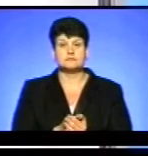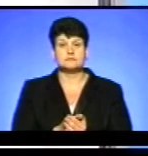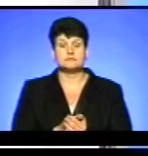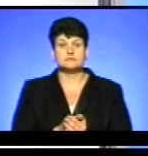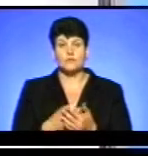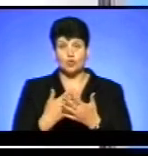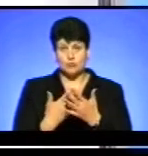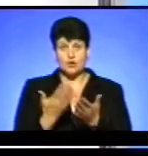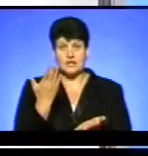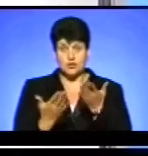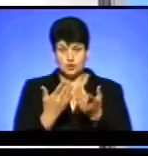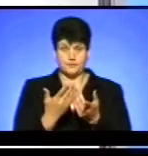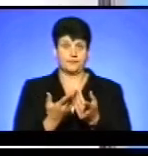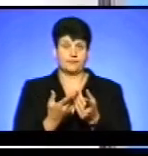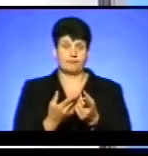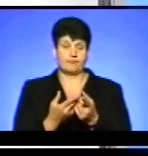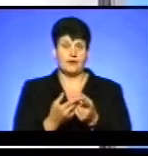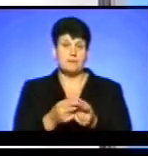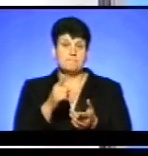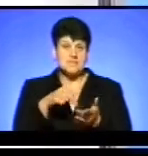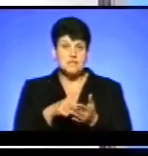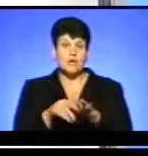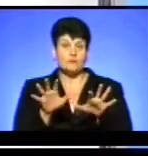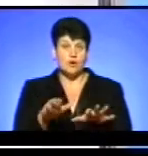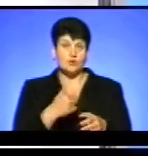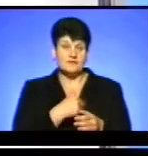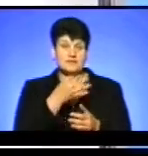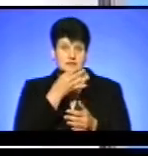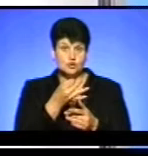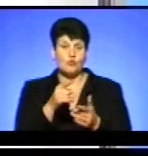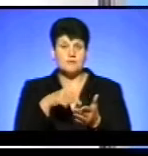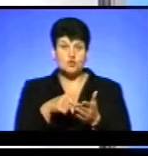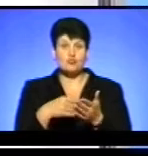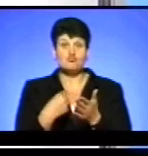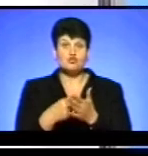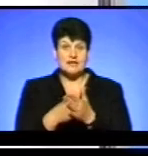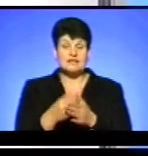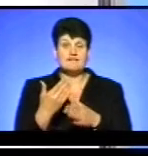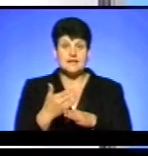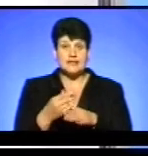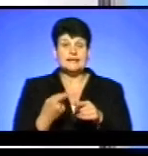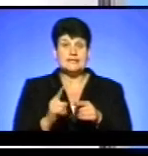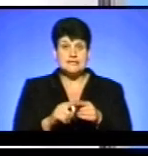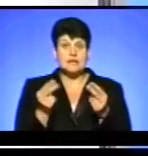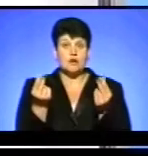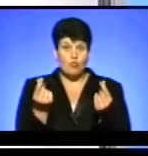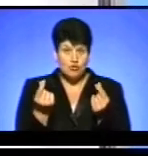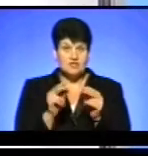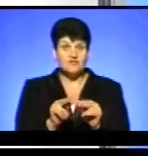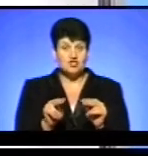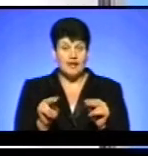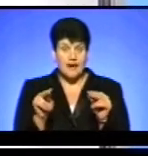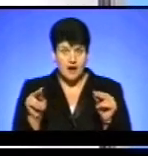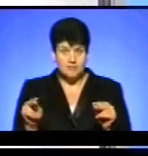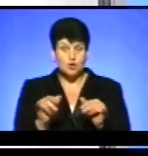Тобто, якщо перефразовуючи, скажімо так, міський голова хотів сказати, що якщо з міського бюджету виділяти ці кошти вчителям, то в